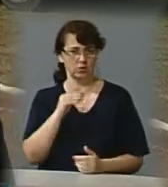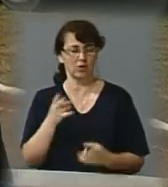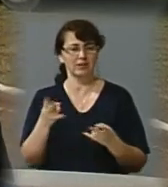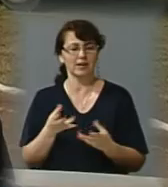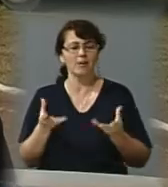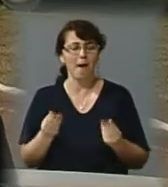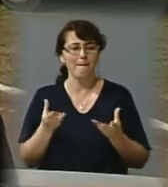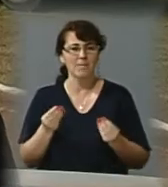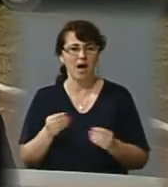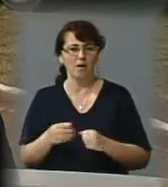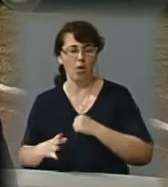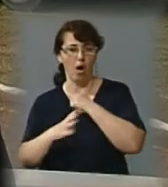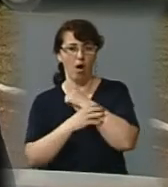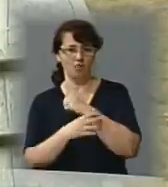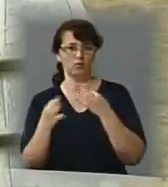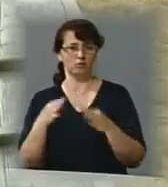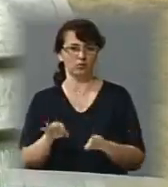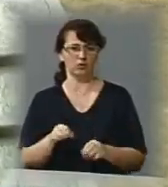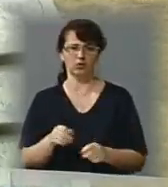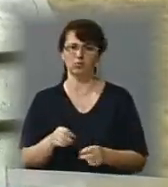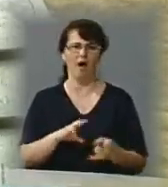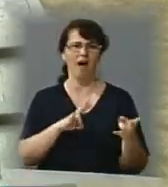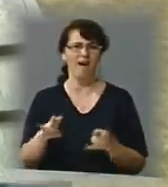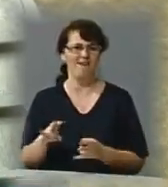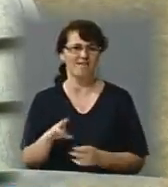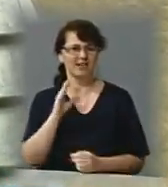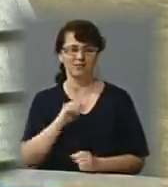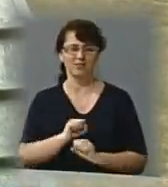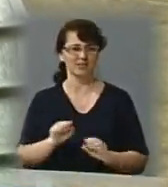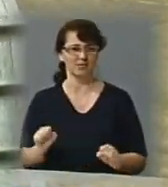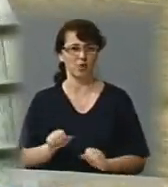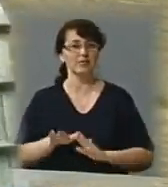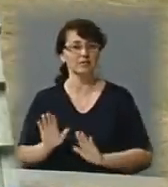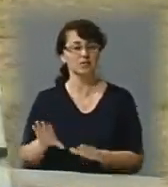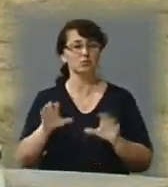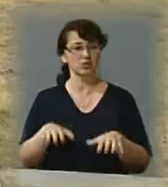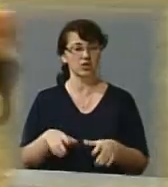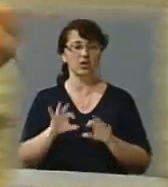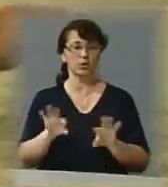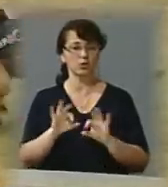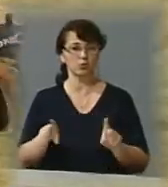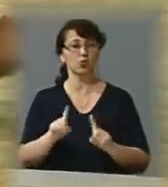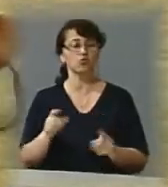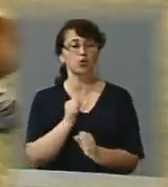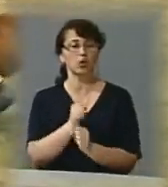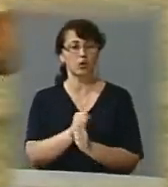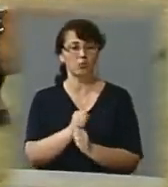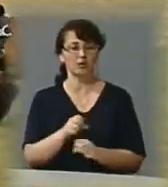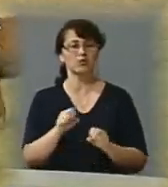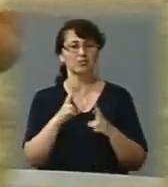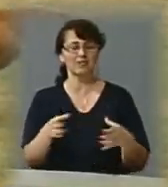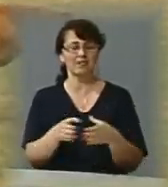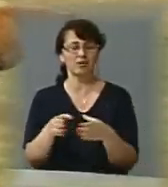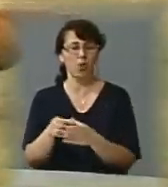щоб не завдати ні собі шкоди, ні собак. Заступник начальника департаменту КОРД розповідає, що ж робитимуть спецперезначенці, які